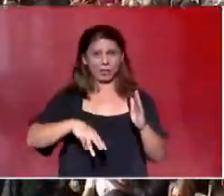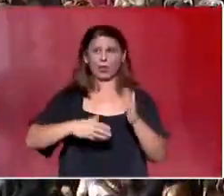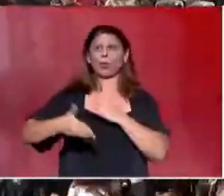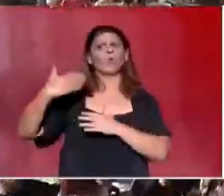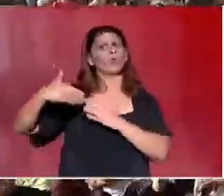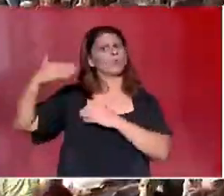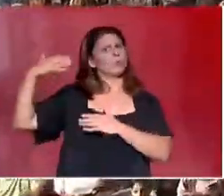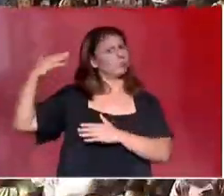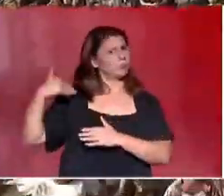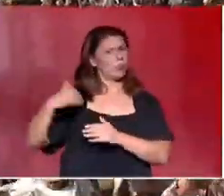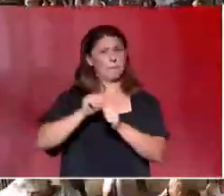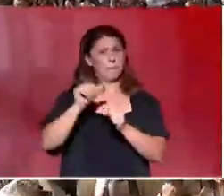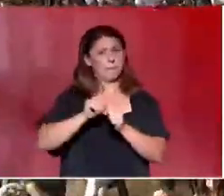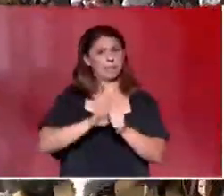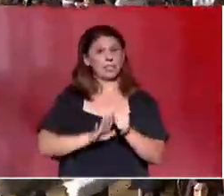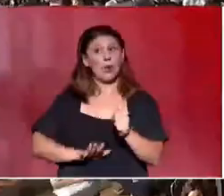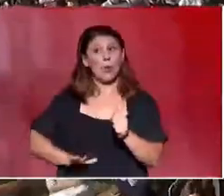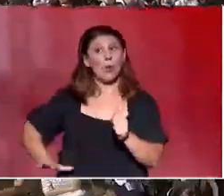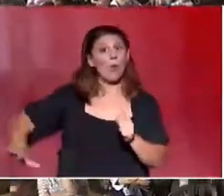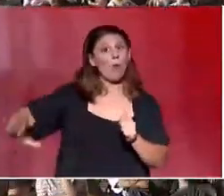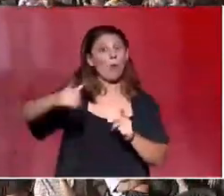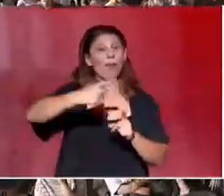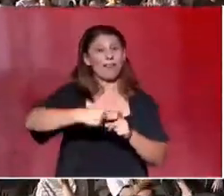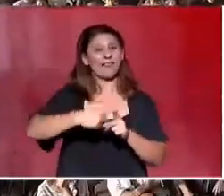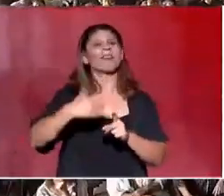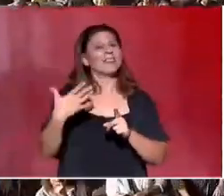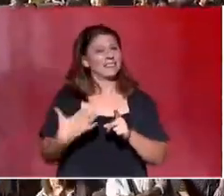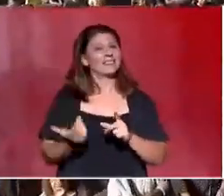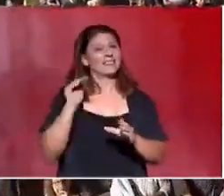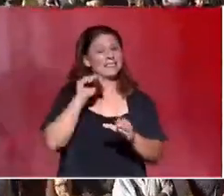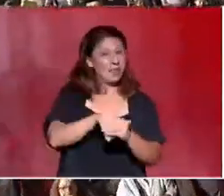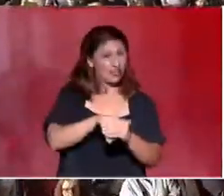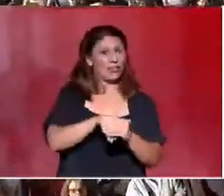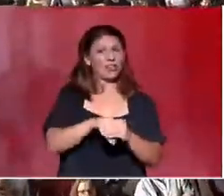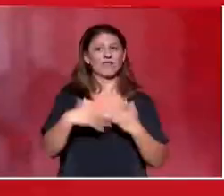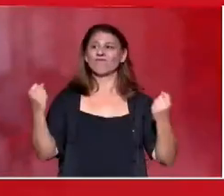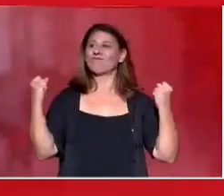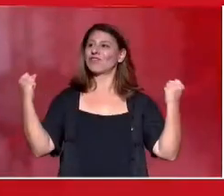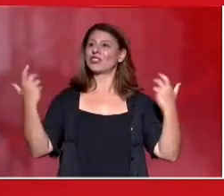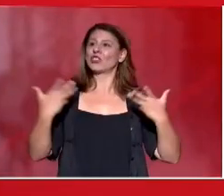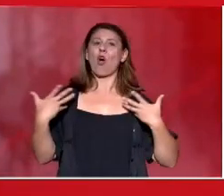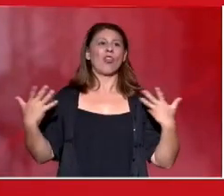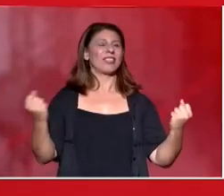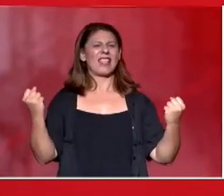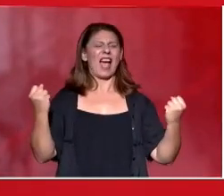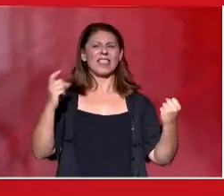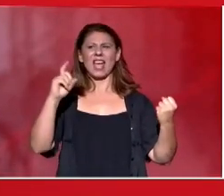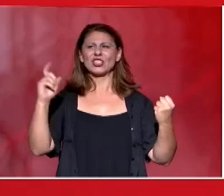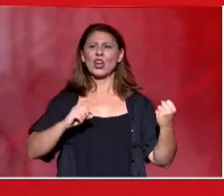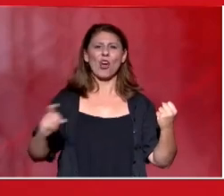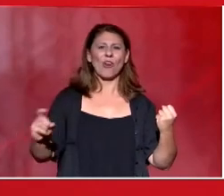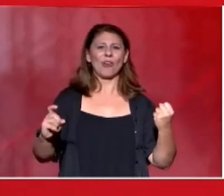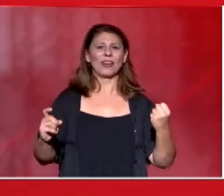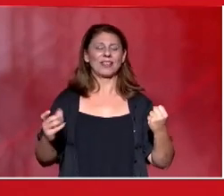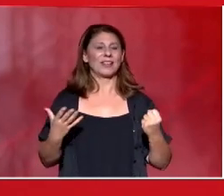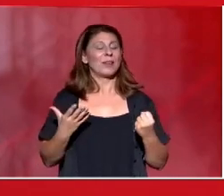προηγούμενους μήνες σε όλη τη χώρα έδωσαν με τη συμμετοχή τους ζωντάνια και ενθουσιασμό στις πολύμορφες